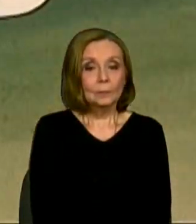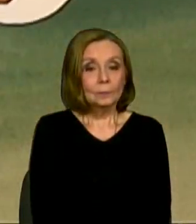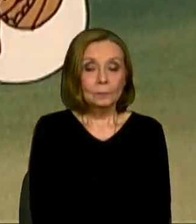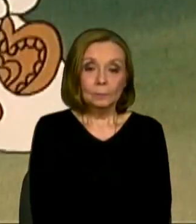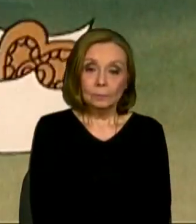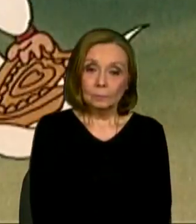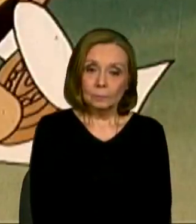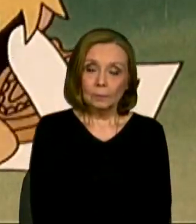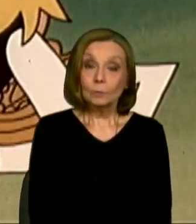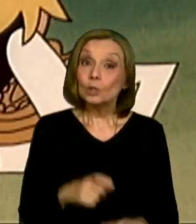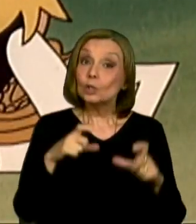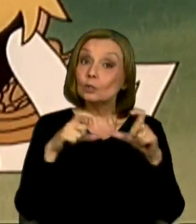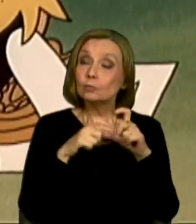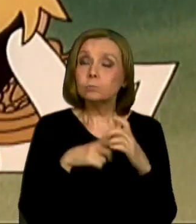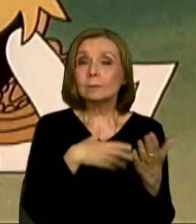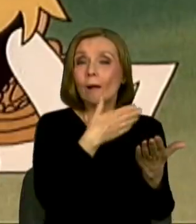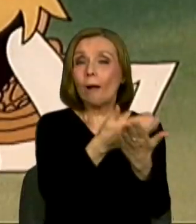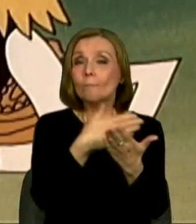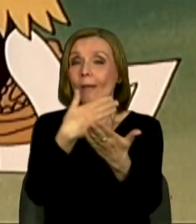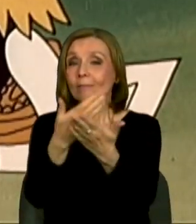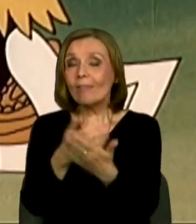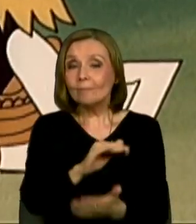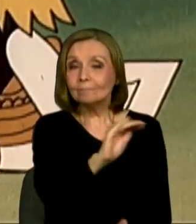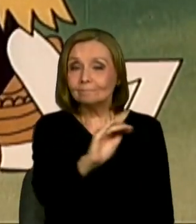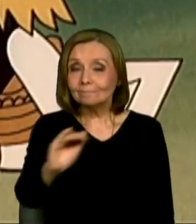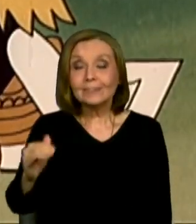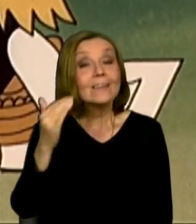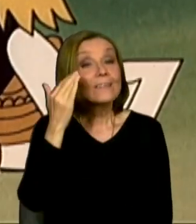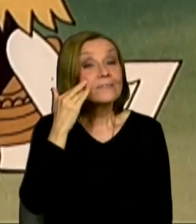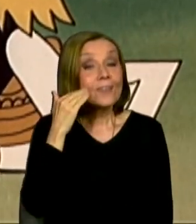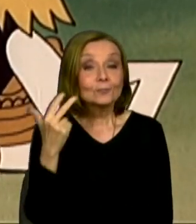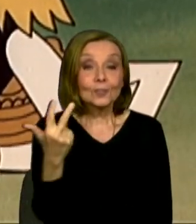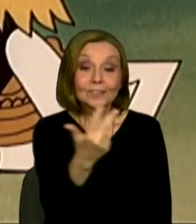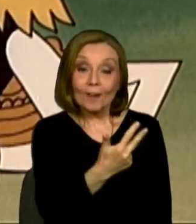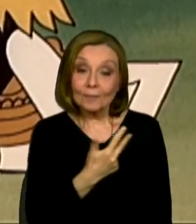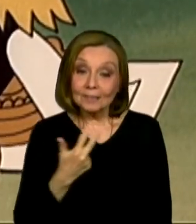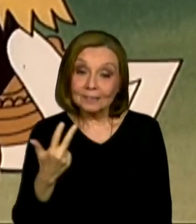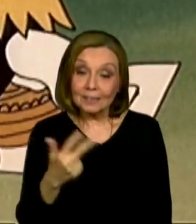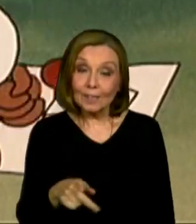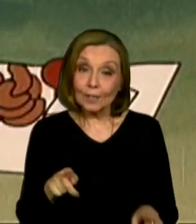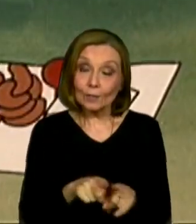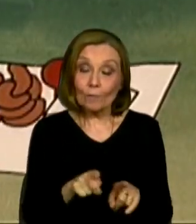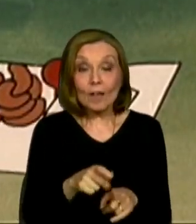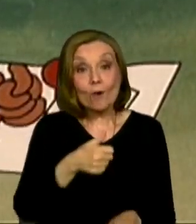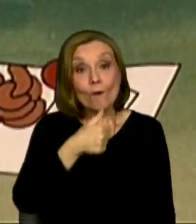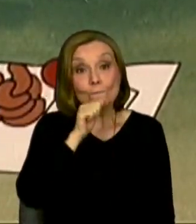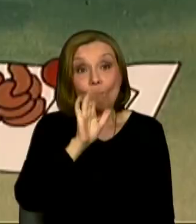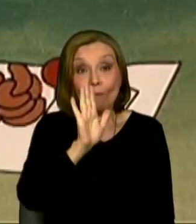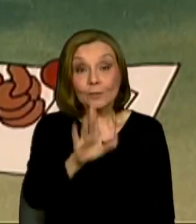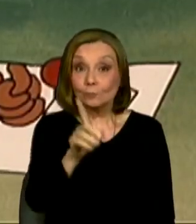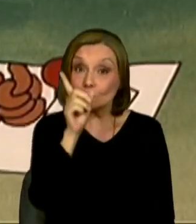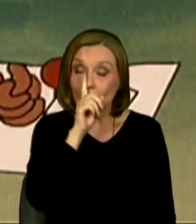Šupka obdaroval žubrienku, rybienku. Aj vodničku rakanu a